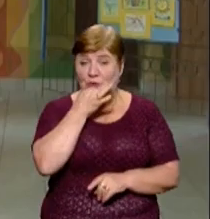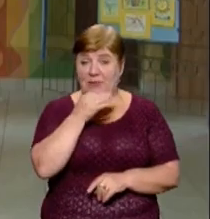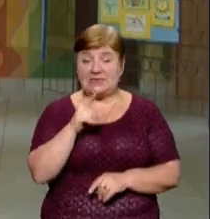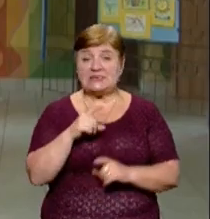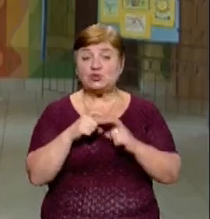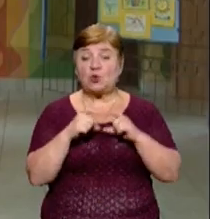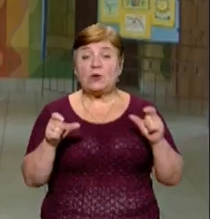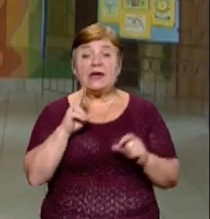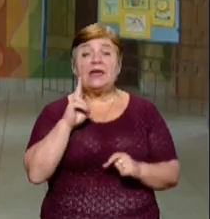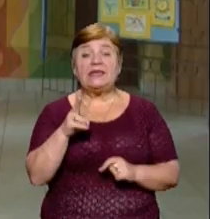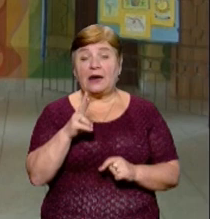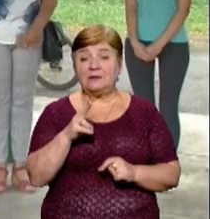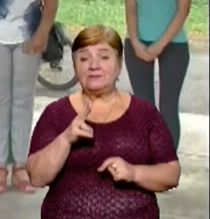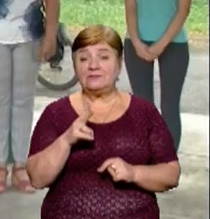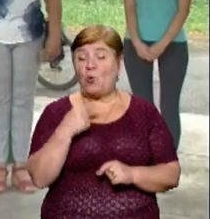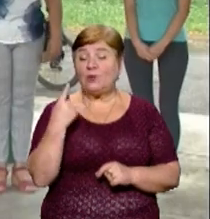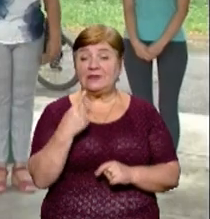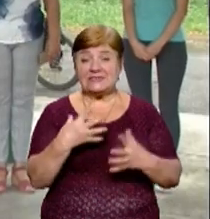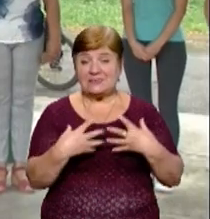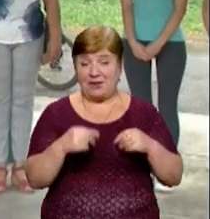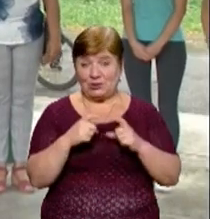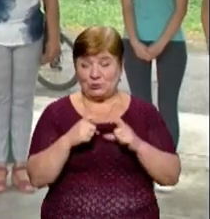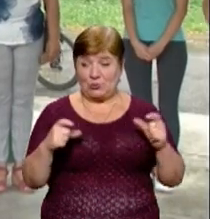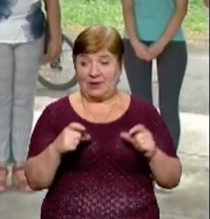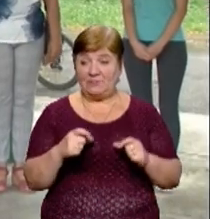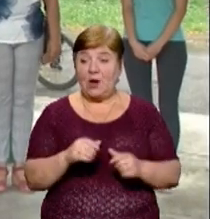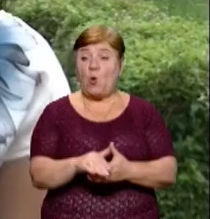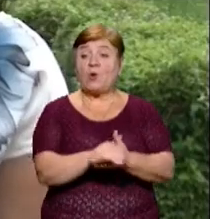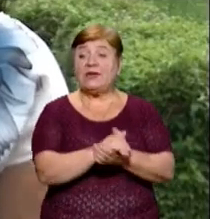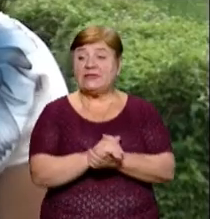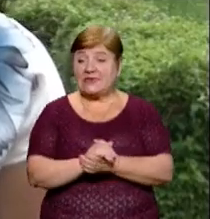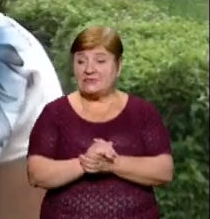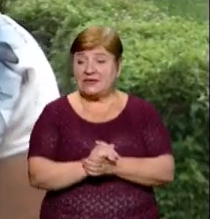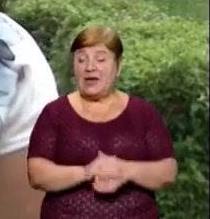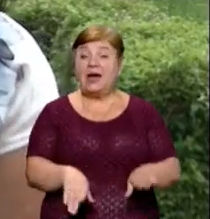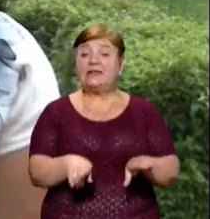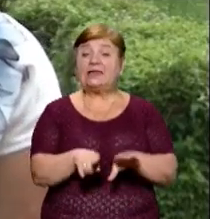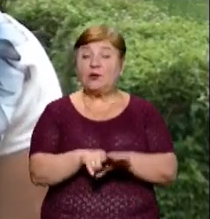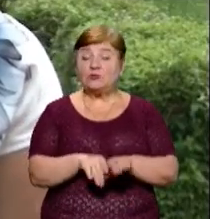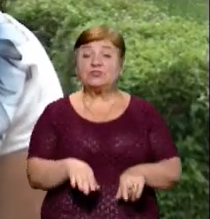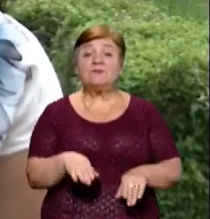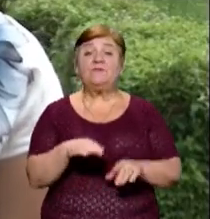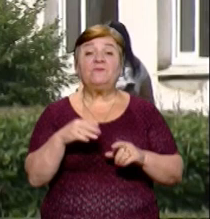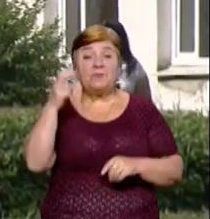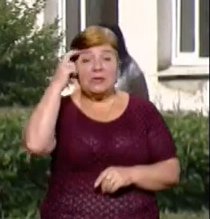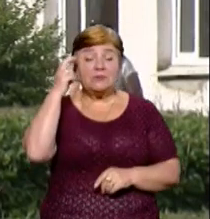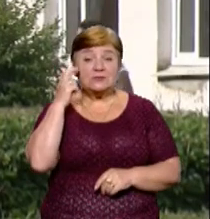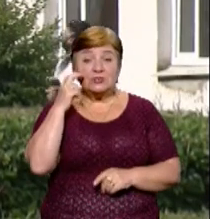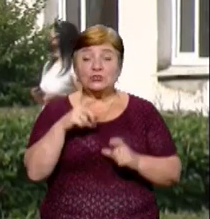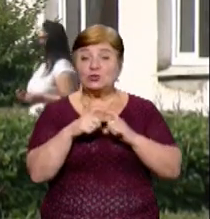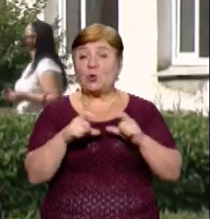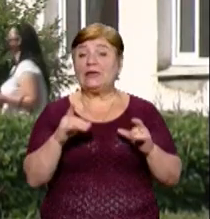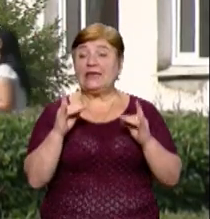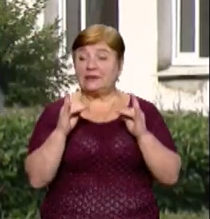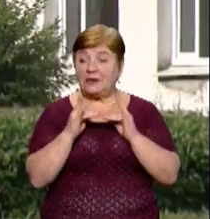школа для мене стала як одна сім'я. Організаторка акції протесту Римма Митрак також колишня вихованка Великобрезнянської школи